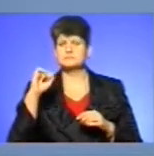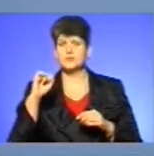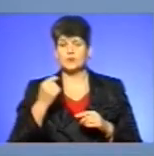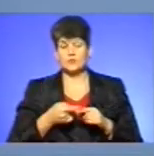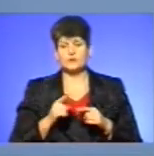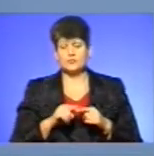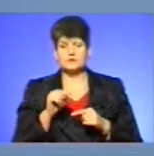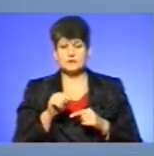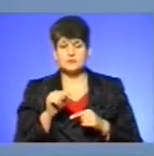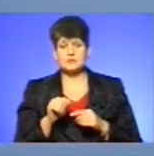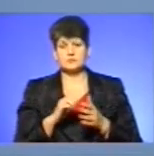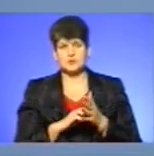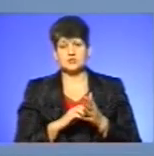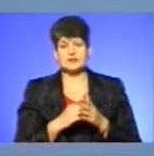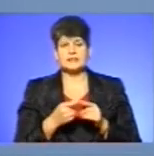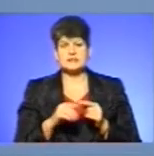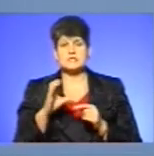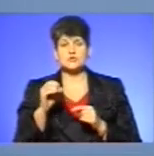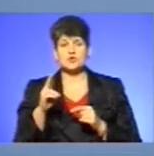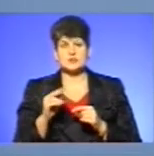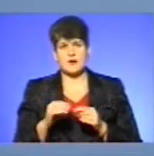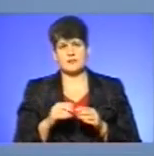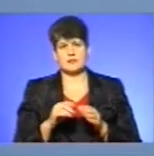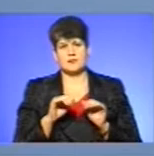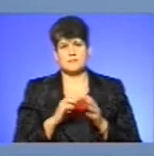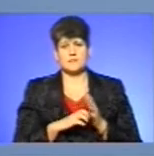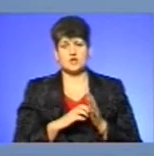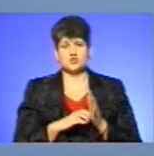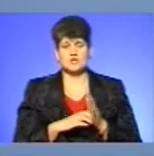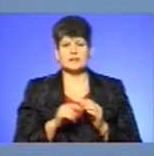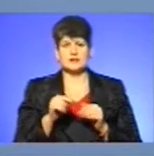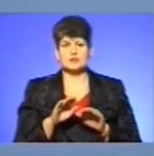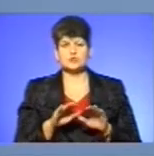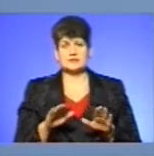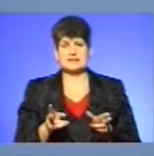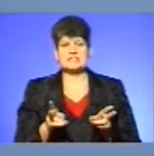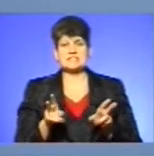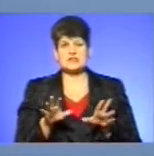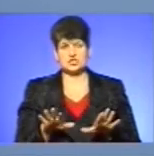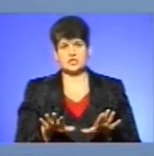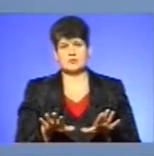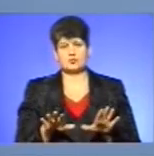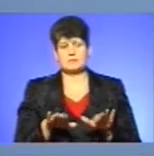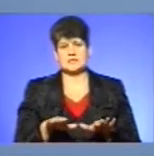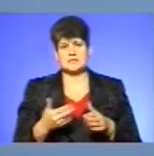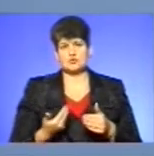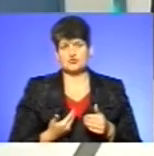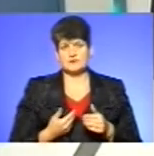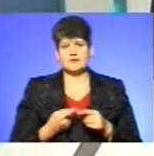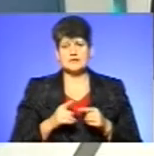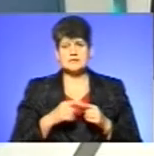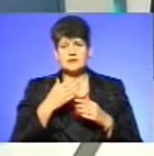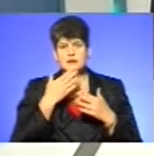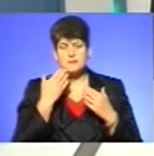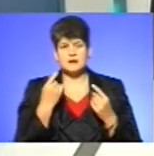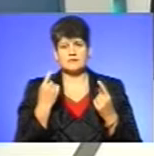чинником, я вважаю, що це є соціальний чинник, те, що діти залишають місце проживання, це є відсутність належної батьківської